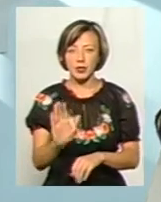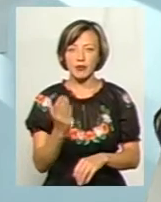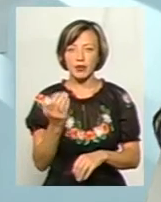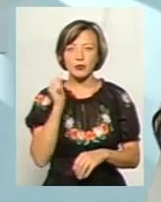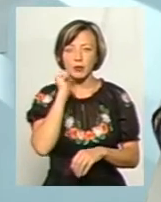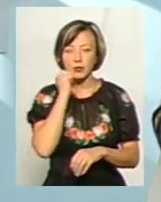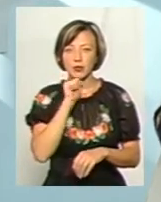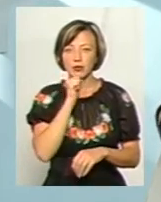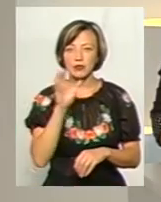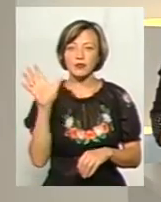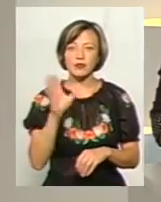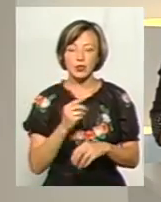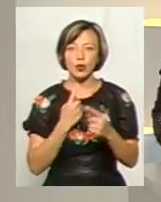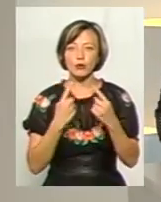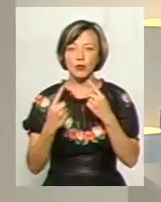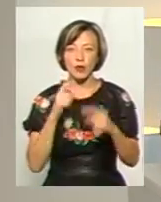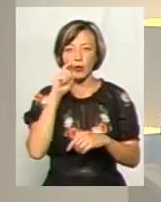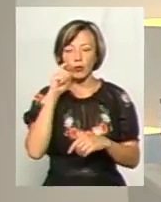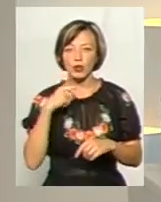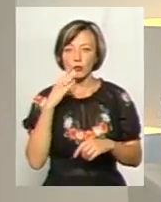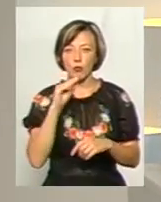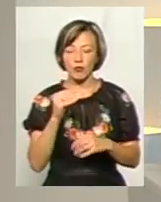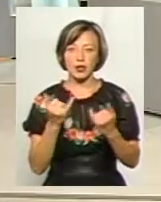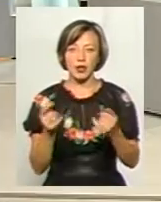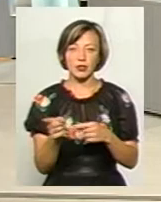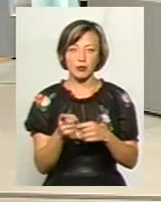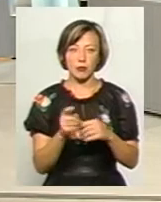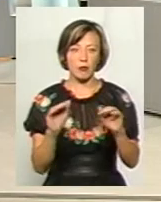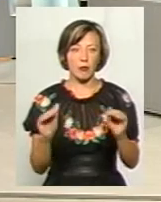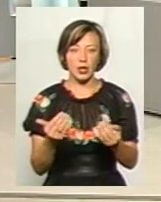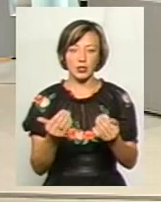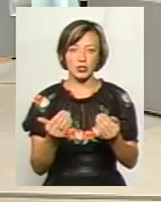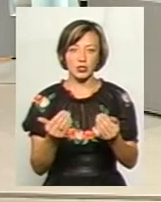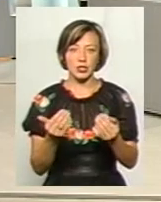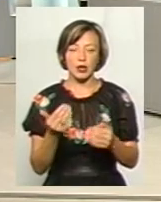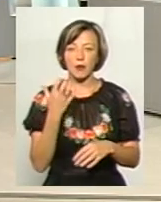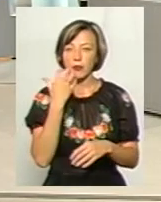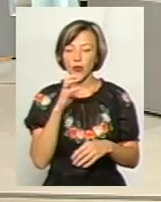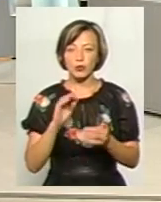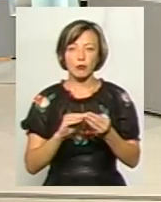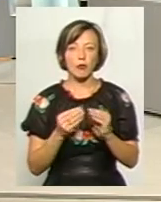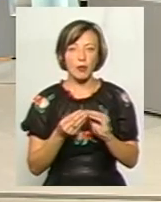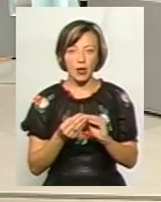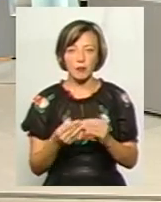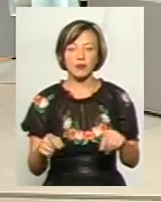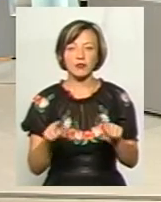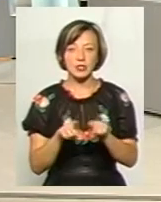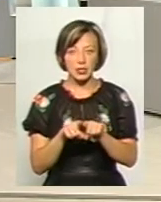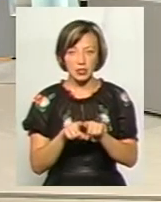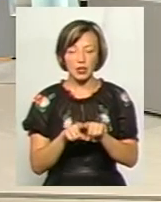бабусі і дідусі всі розмовляли українською мовою. Ну, для Тернополя це менш така пекуча проблема, тому що все-таки